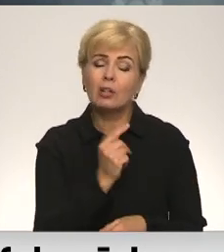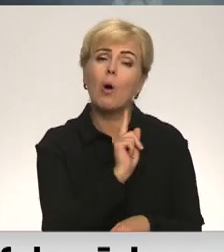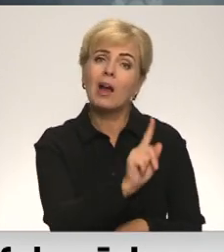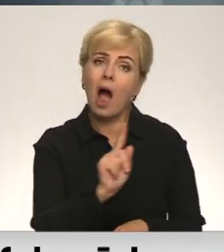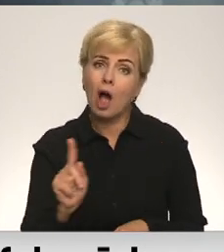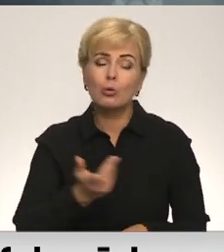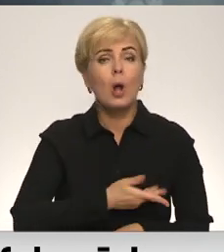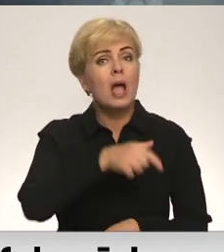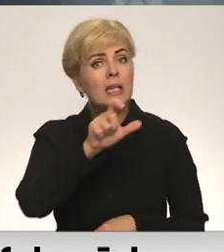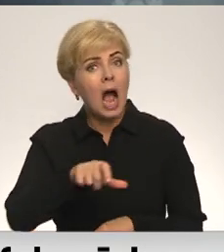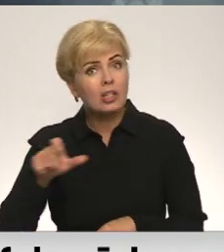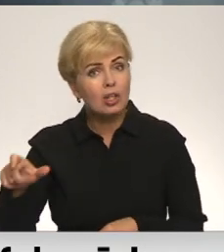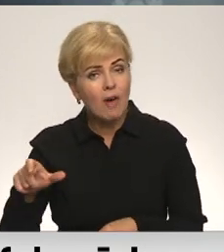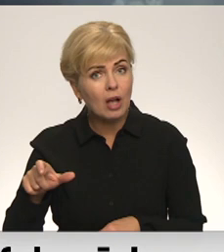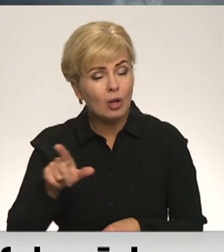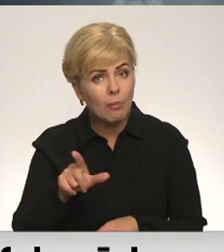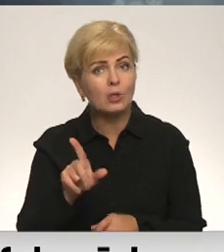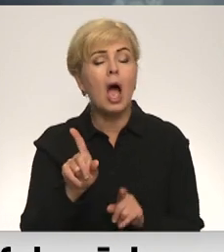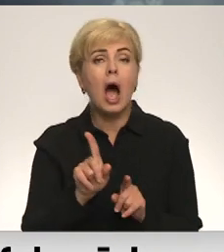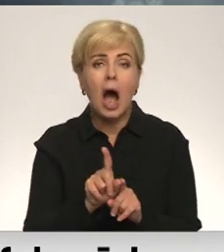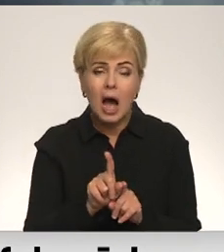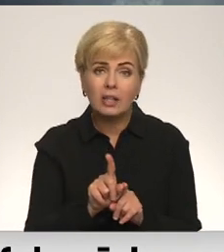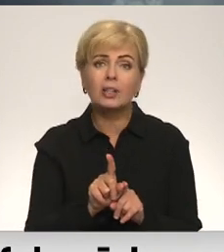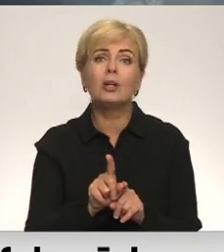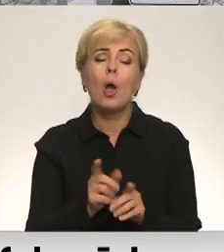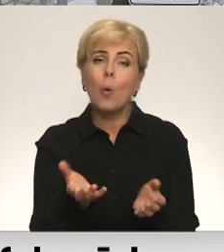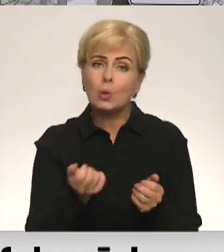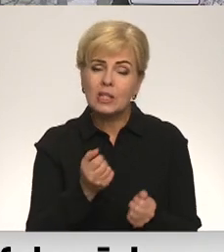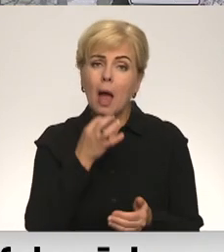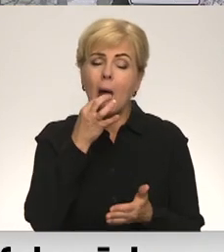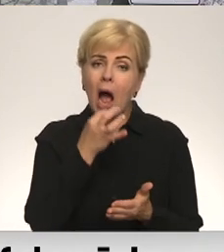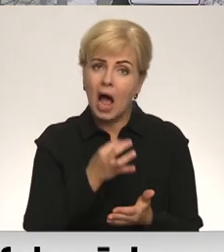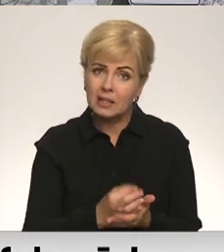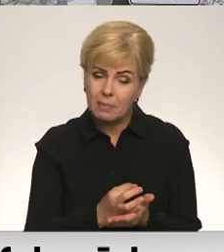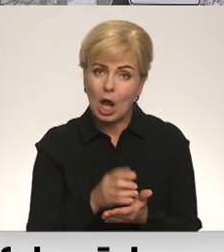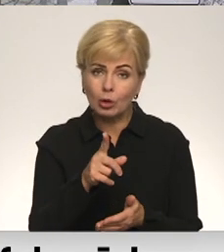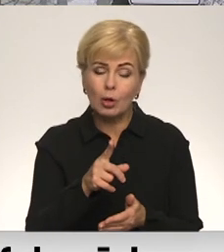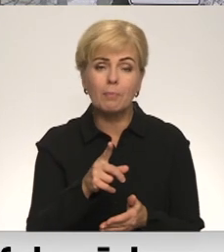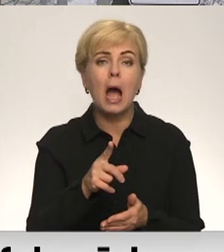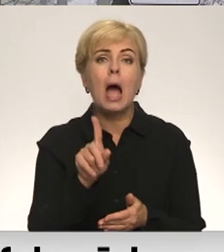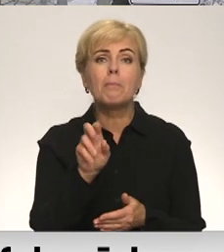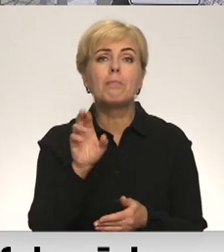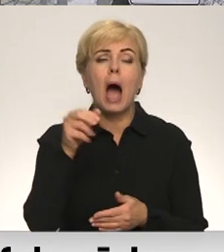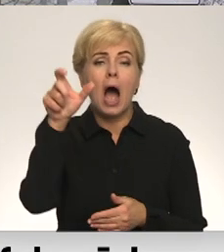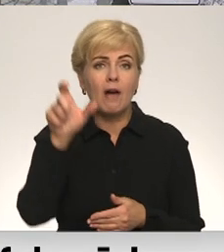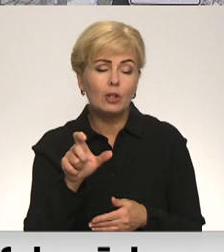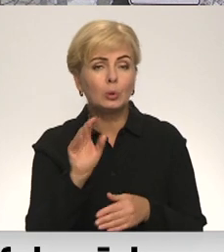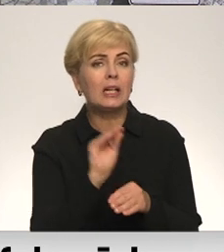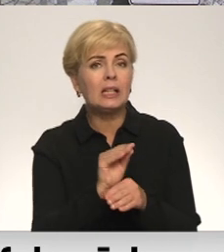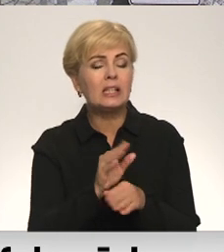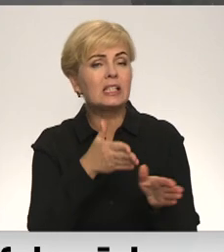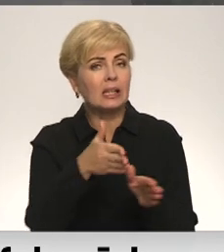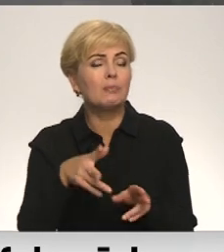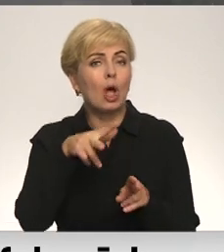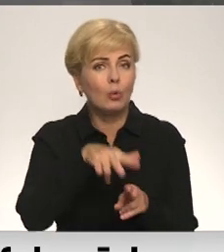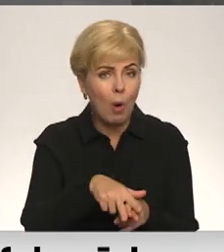iedzīvotāju. Uzņemties arī individuālu atbildību. Pavļuds gan norādīja, ka kritiska slimnīcu noslodze varētu likt